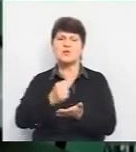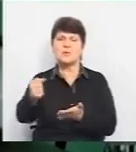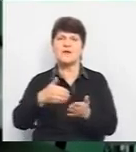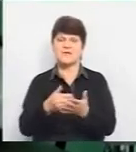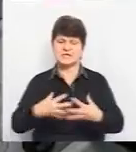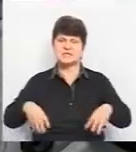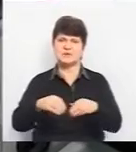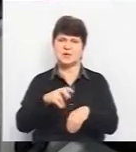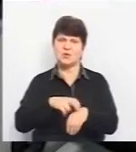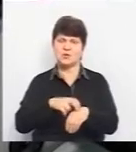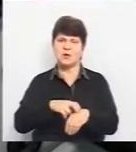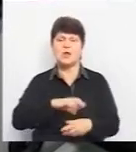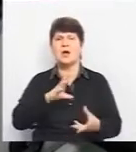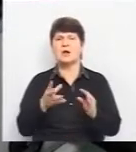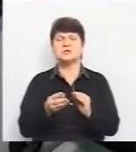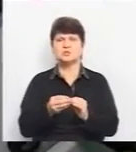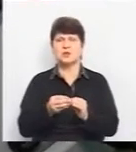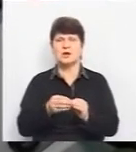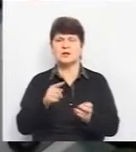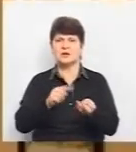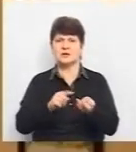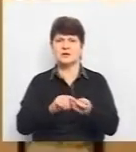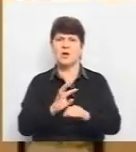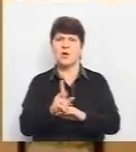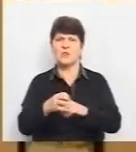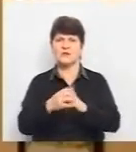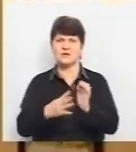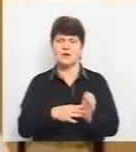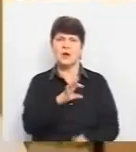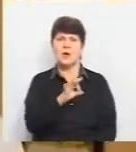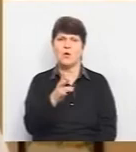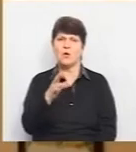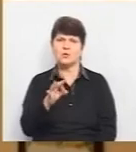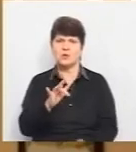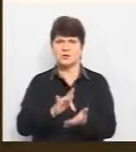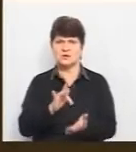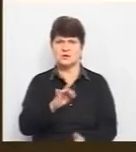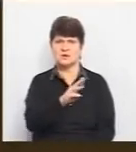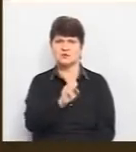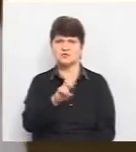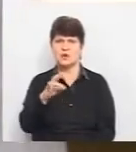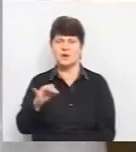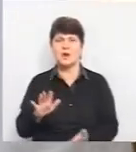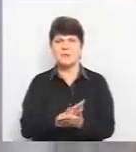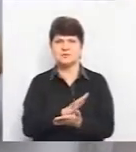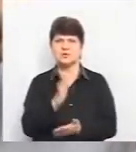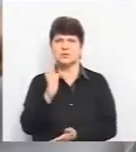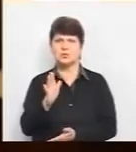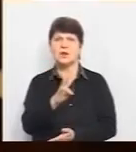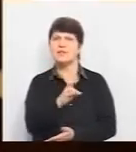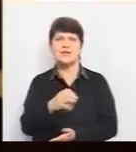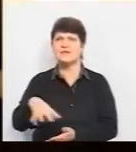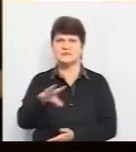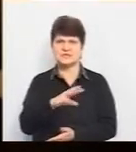лікаря та результати тесту на COVID-19. В онкоцентрі, каже Володимир Шамрай, безкоштовно його робитимуть не всім.